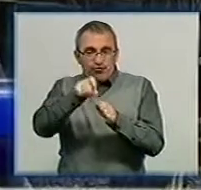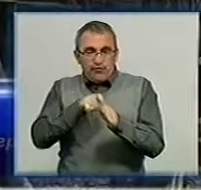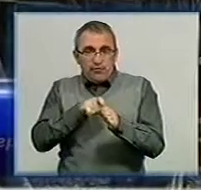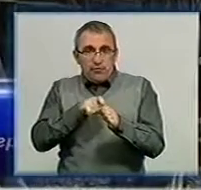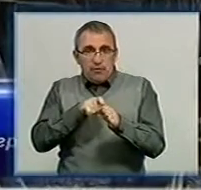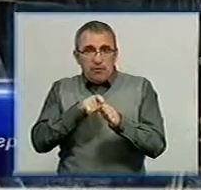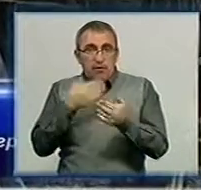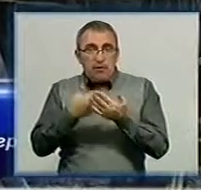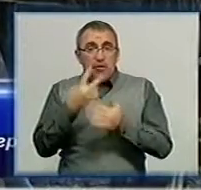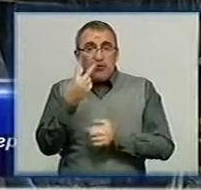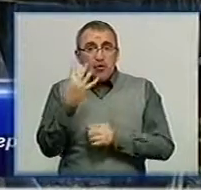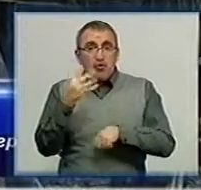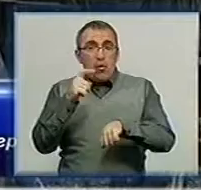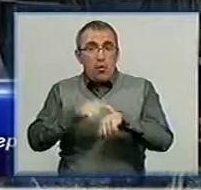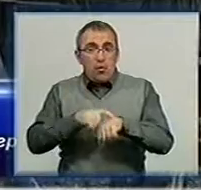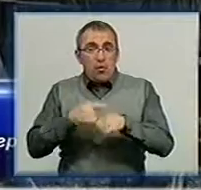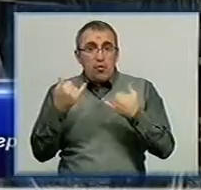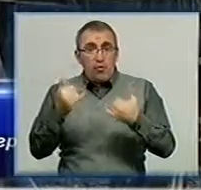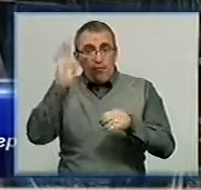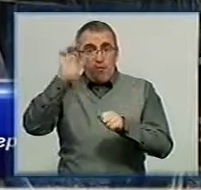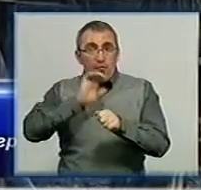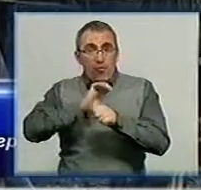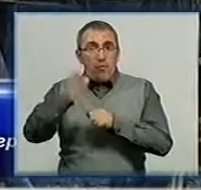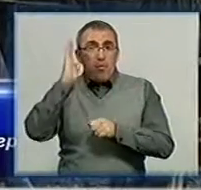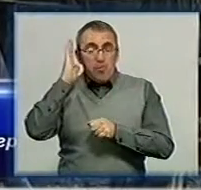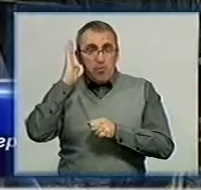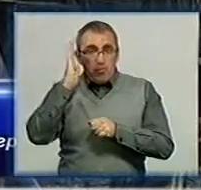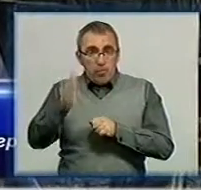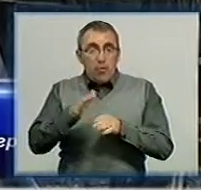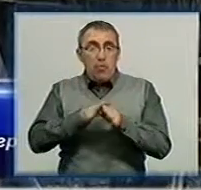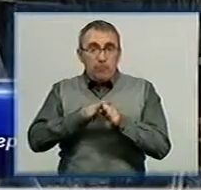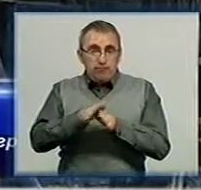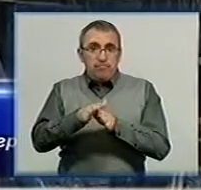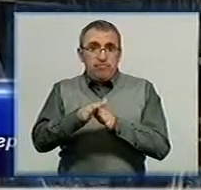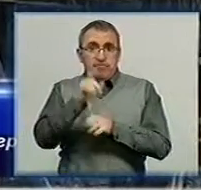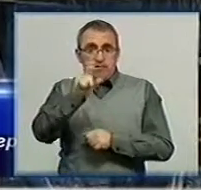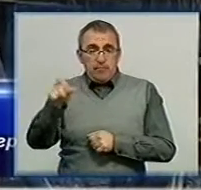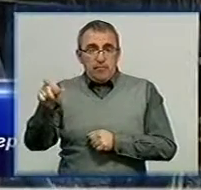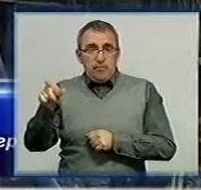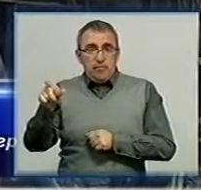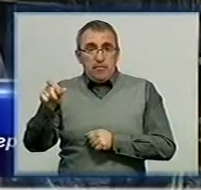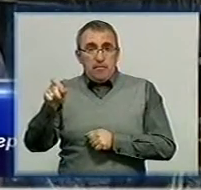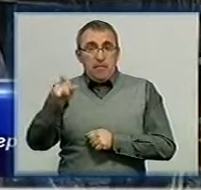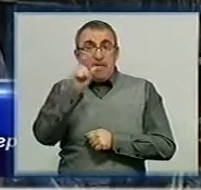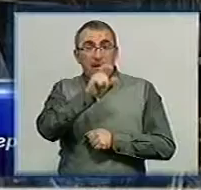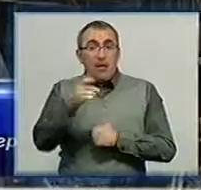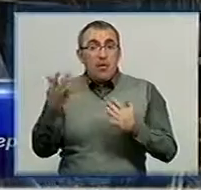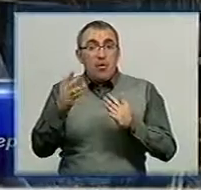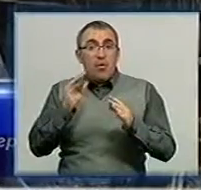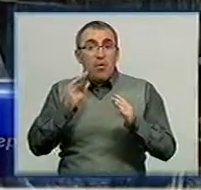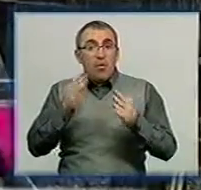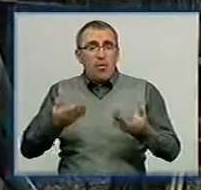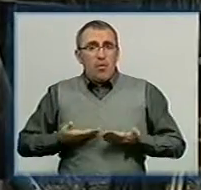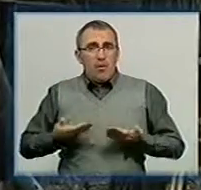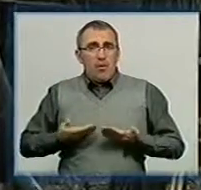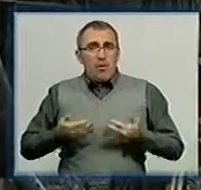24-ї години сьогодні водопостачання будуть мати всі мешканці. Мешканці, які розташовані по